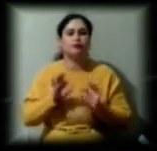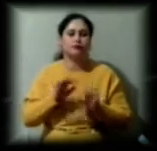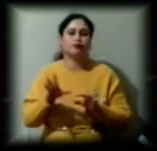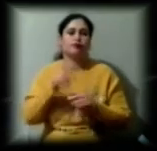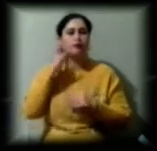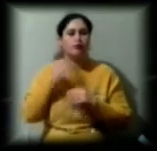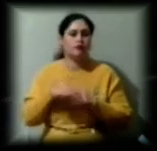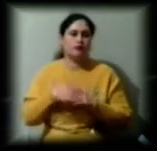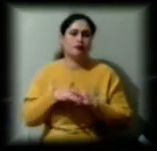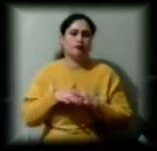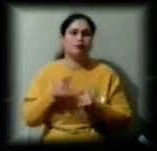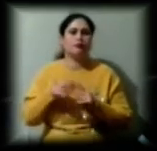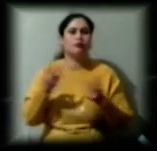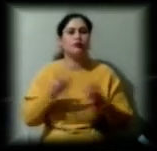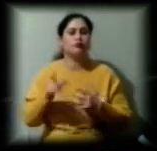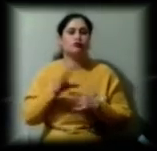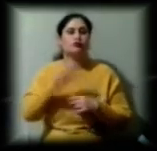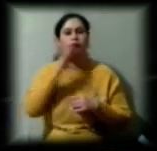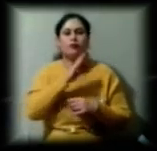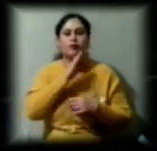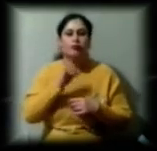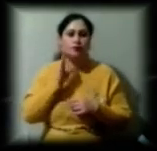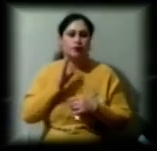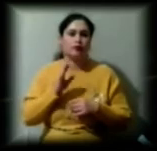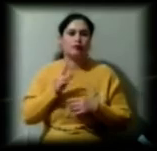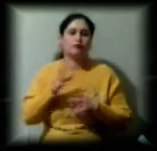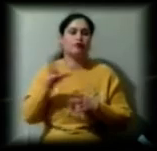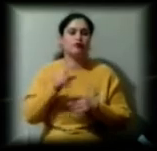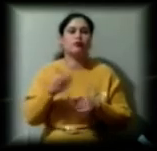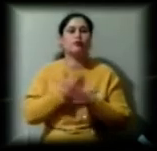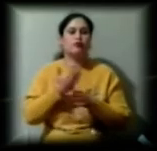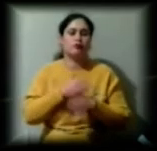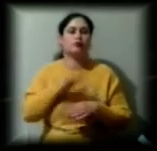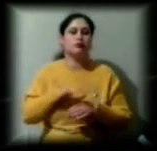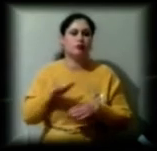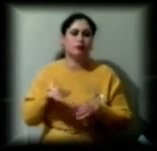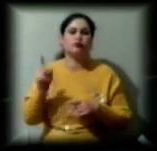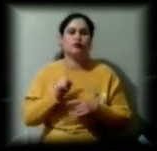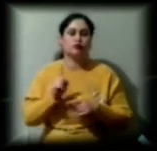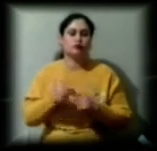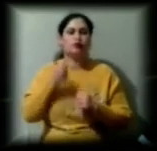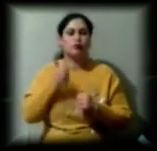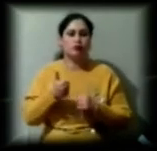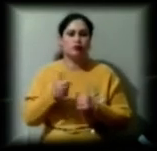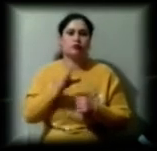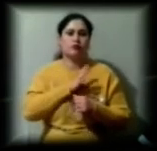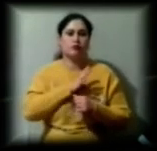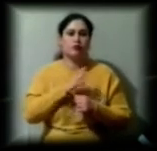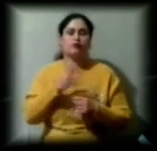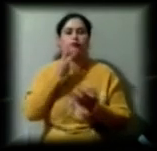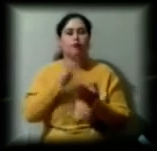Потрібно, щоб батьки все допомагали дитині, щоб гарний був вигляд, щоб